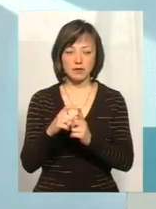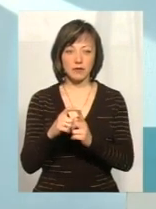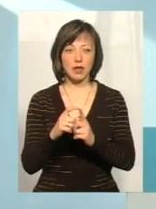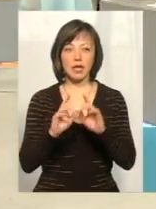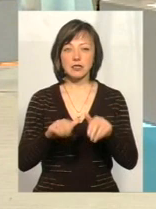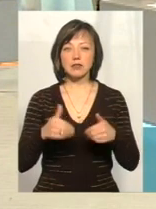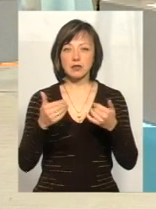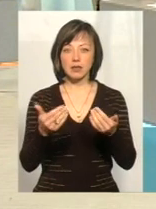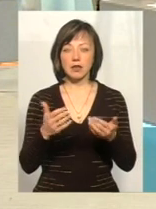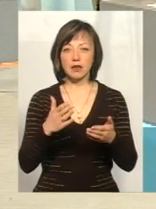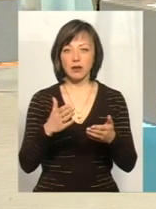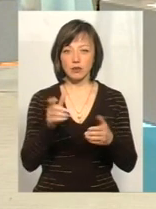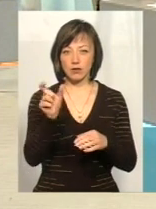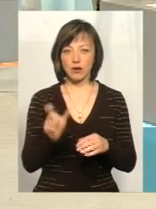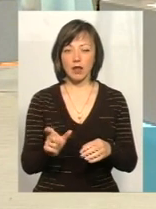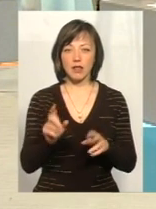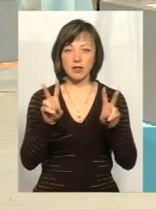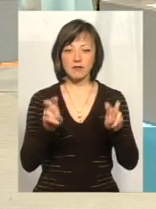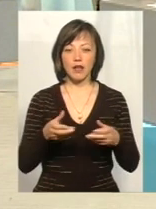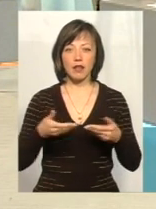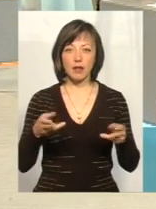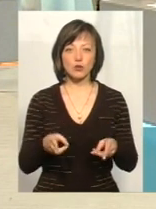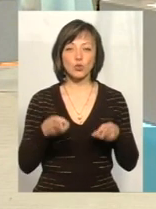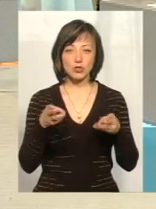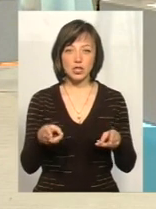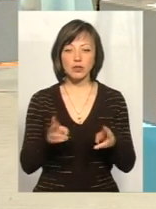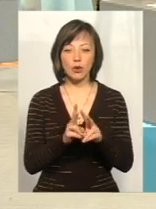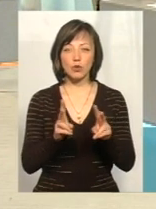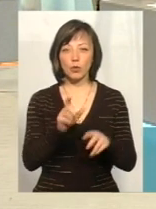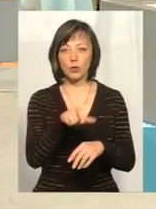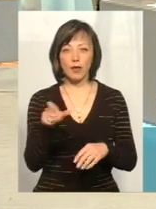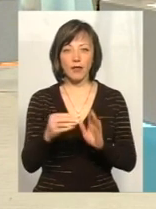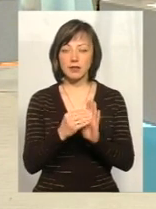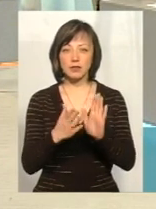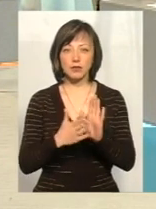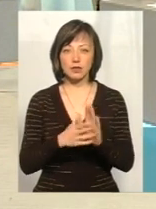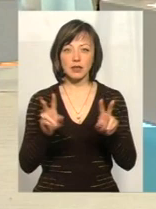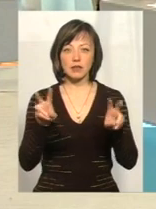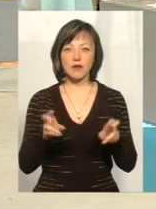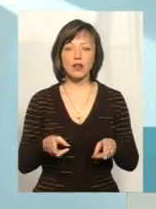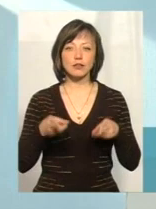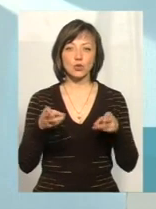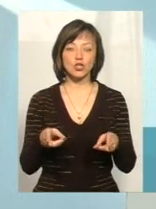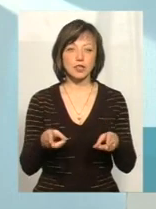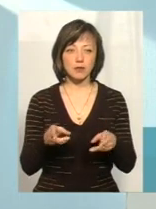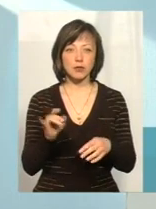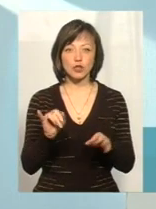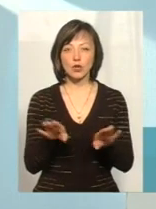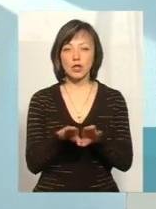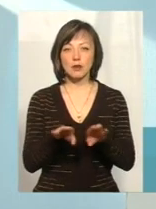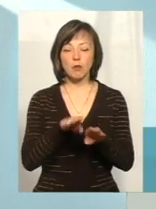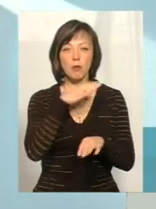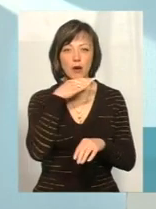Ініціаторка сьогодні нас назвала злочинцями. Тих людей, які не задекларувалися, назвала злочинцями. І що ніби